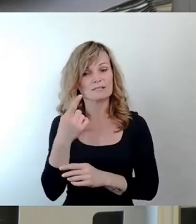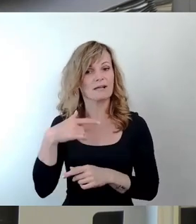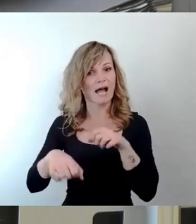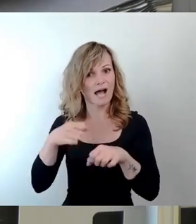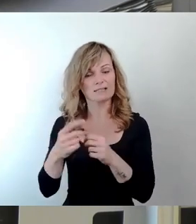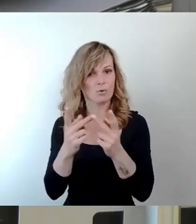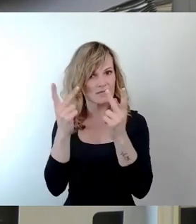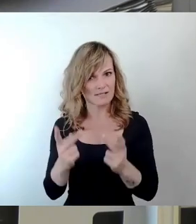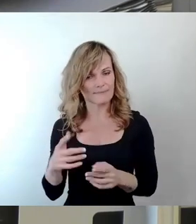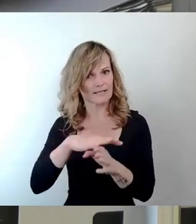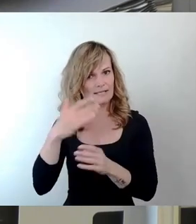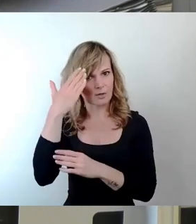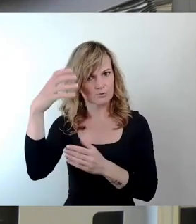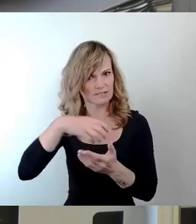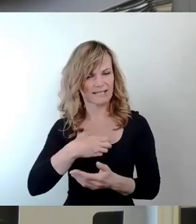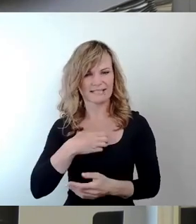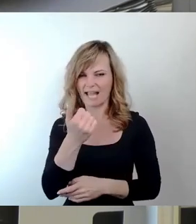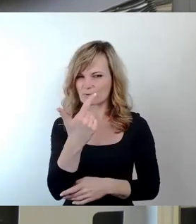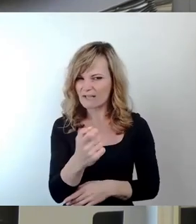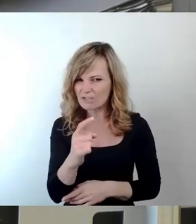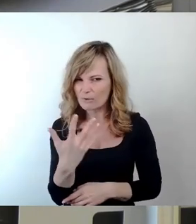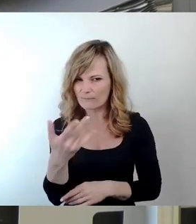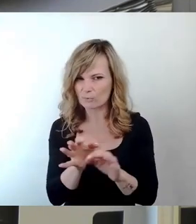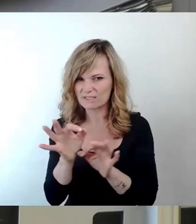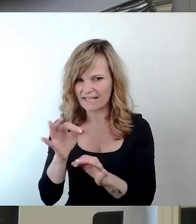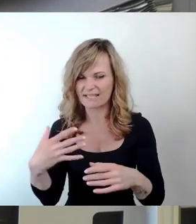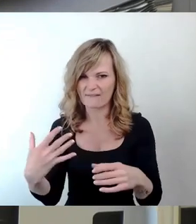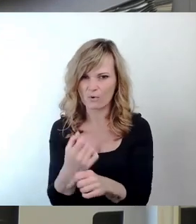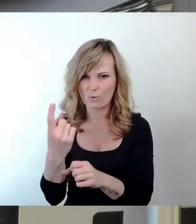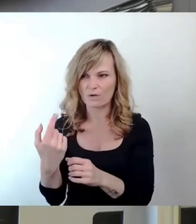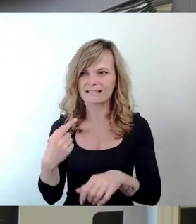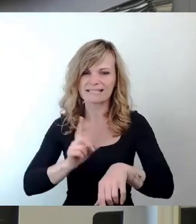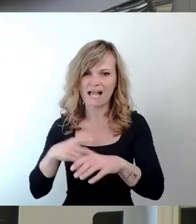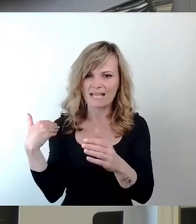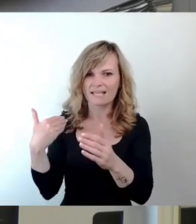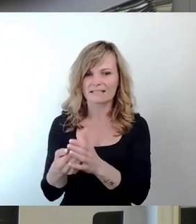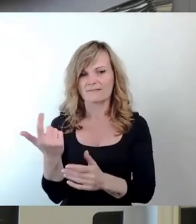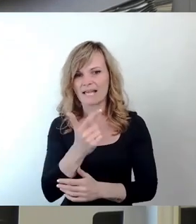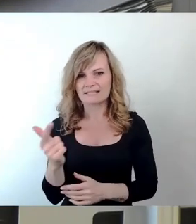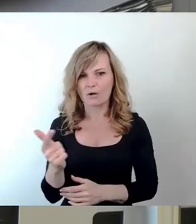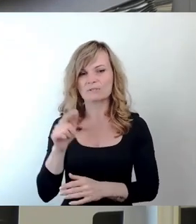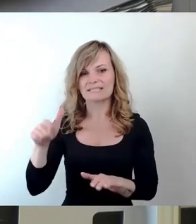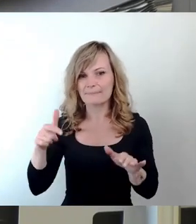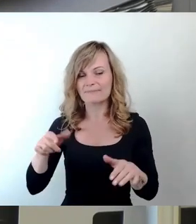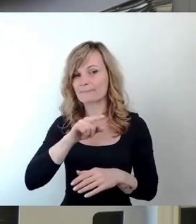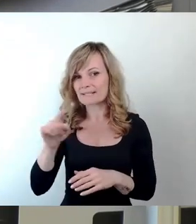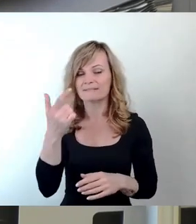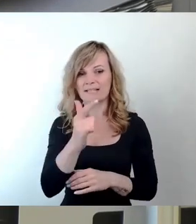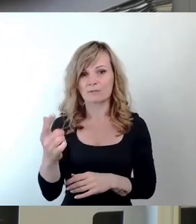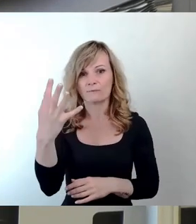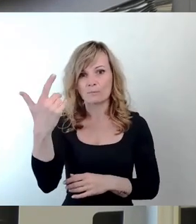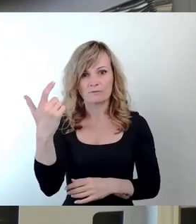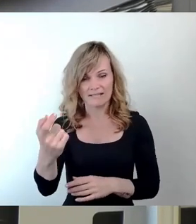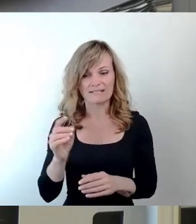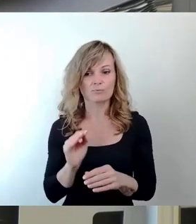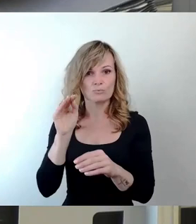21,5 Prozent Erfüllung bei einem Zeitfenster von 2017 bis 2025. Wir haben also über